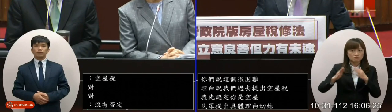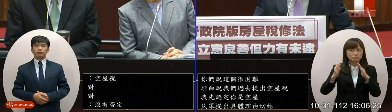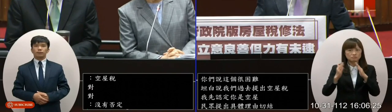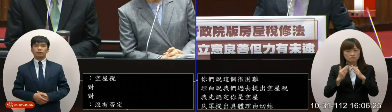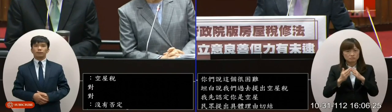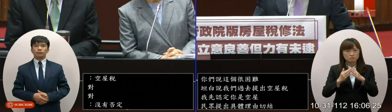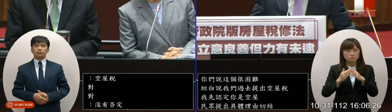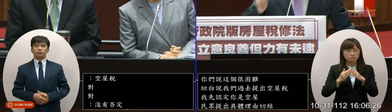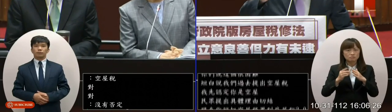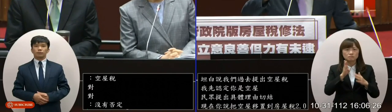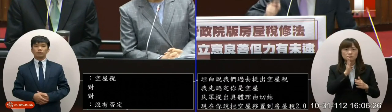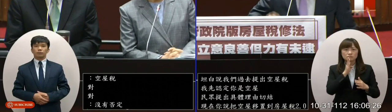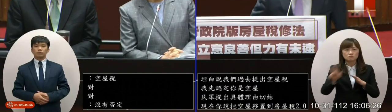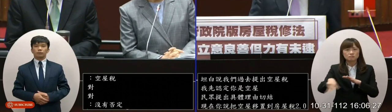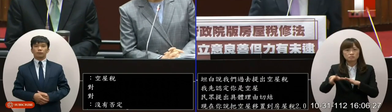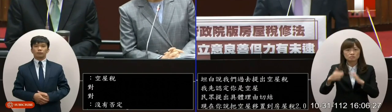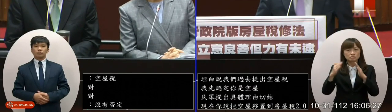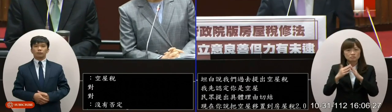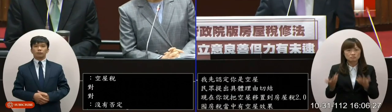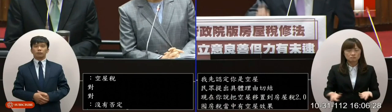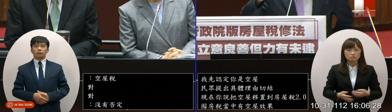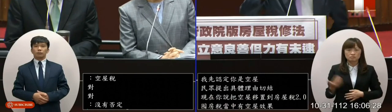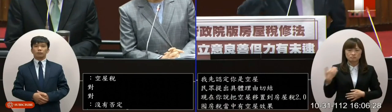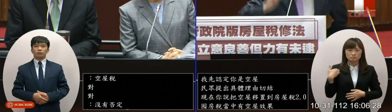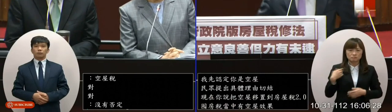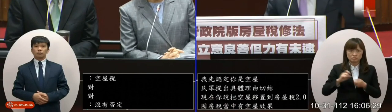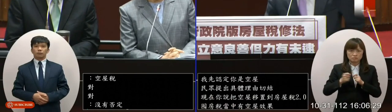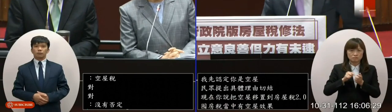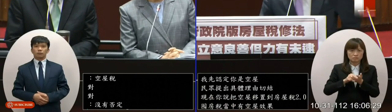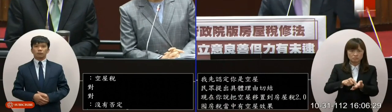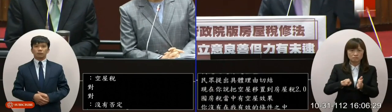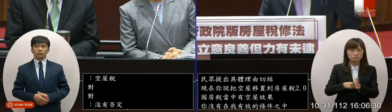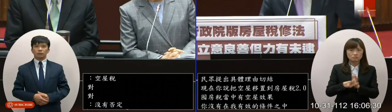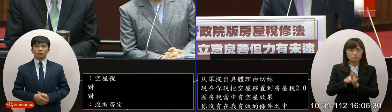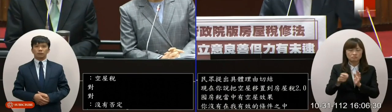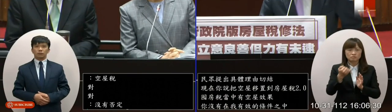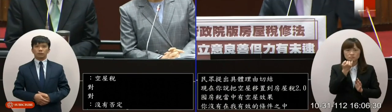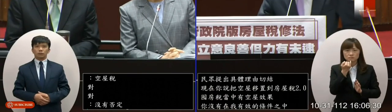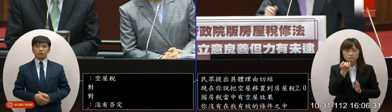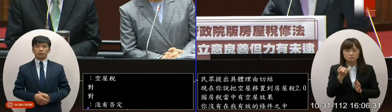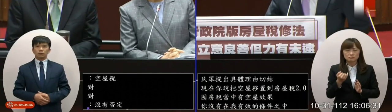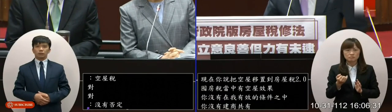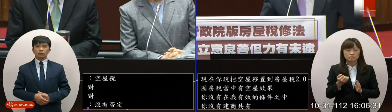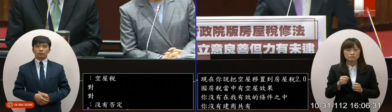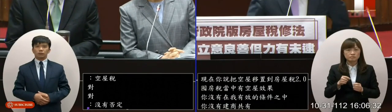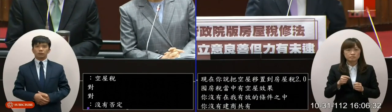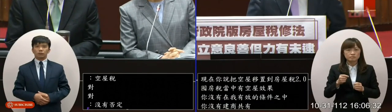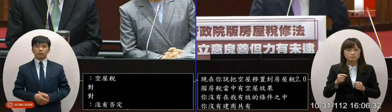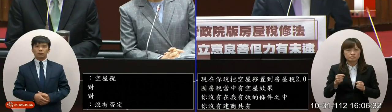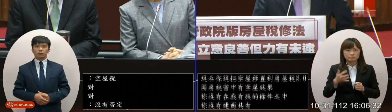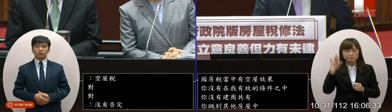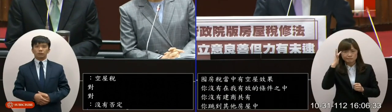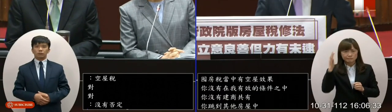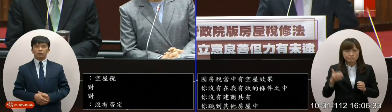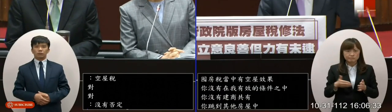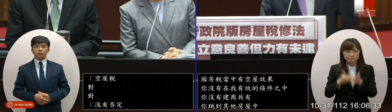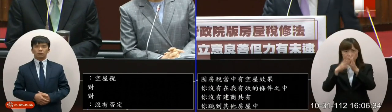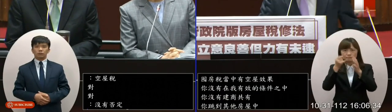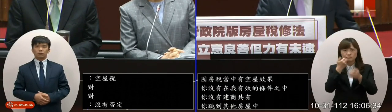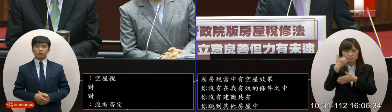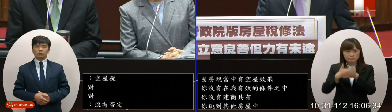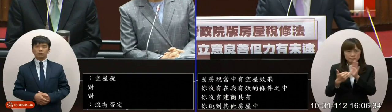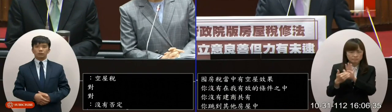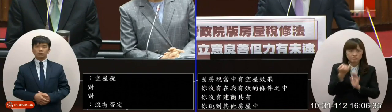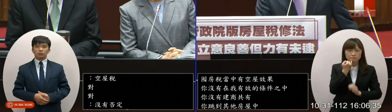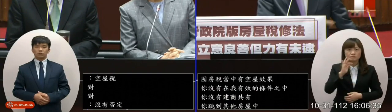就是空屋過去在推空屋稅的時候可以避免很多問題你們都沒接受我講啊我有房屋問題是